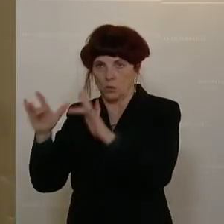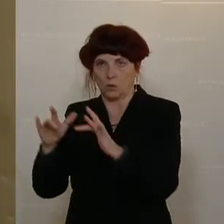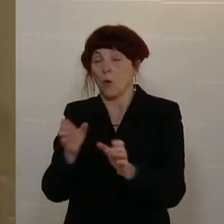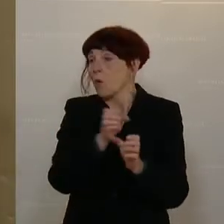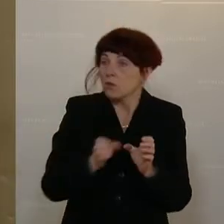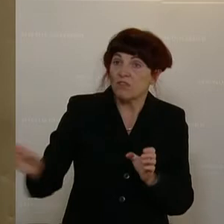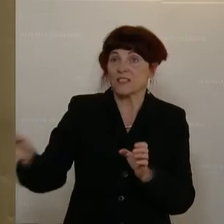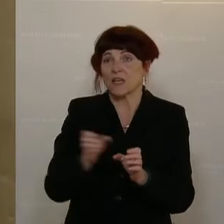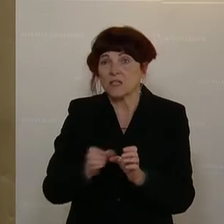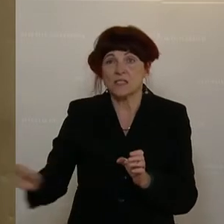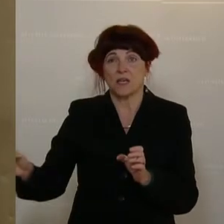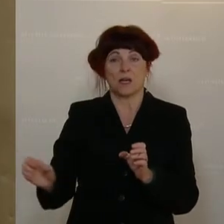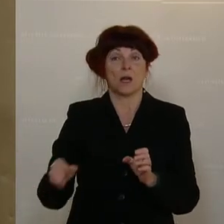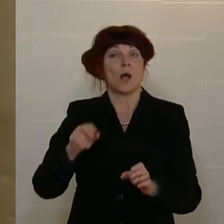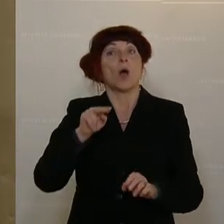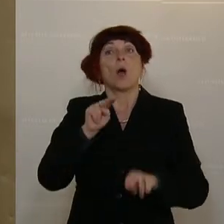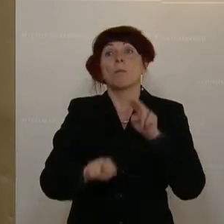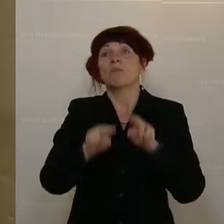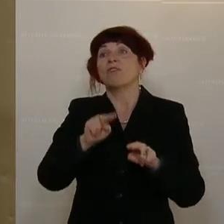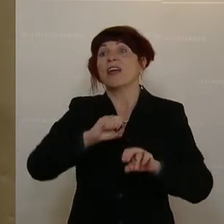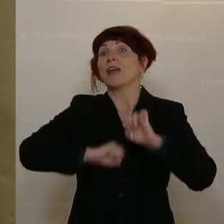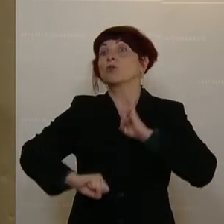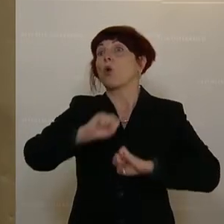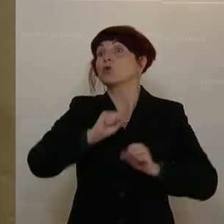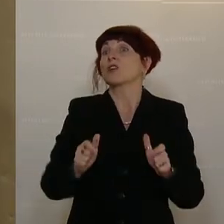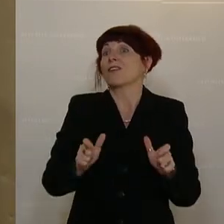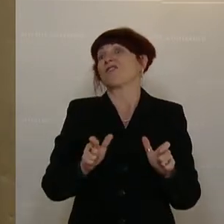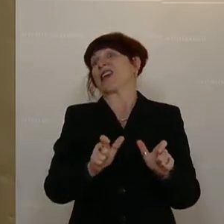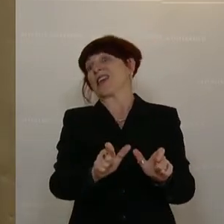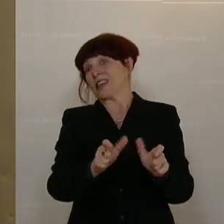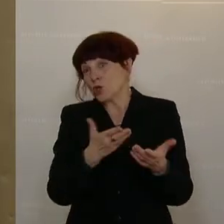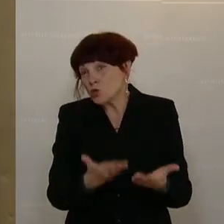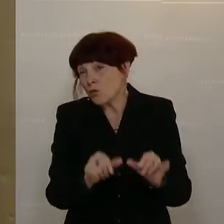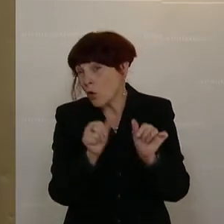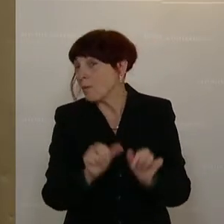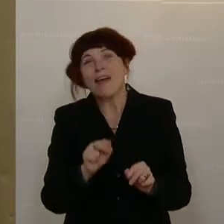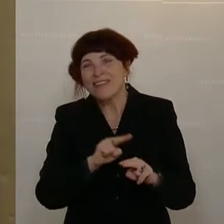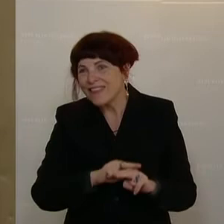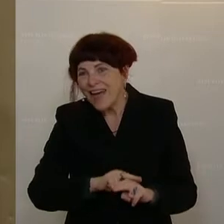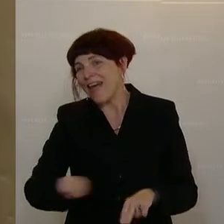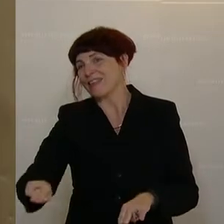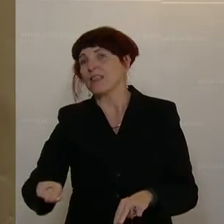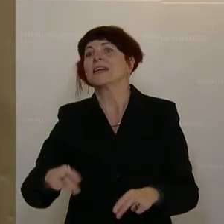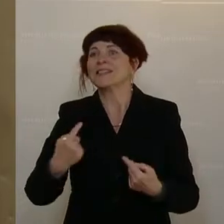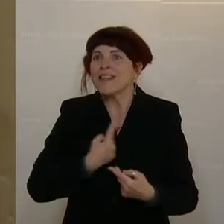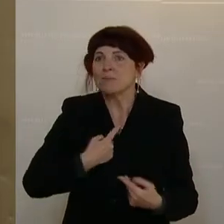Lösung, wie wir einen Pflegenotstand verhindern, sondern wie wir grundsätzlich auch noch Pflegenotstand produzieren. In dem Sinne.